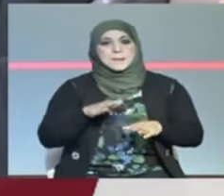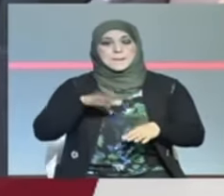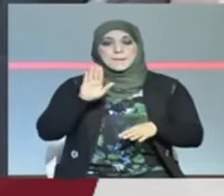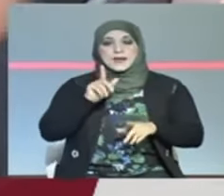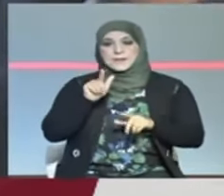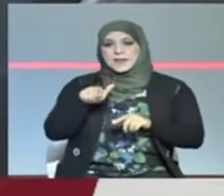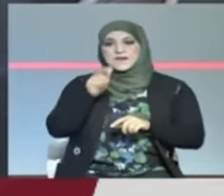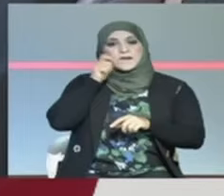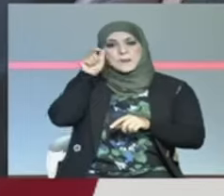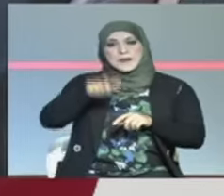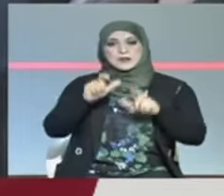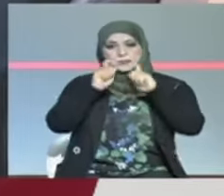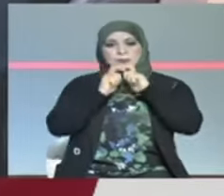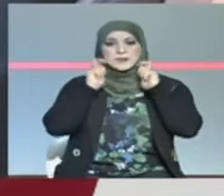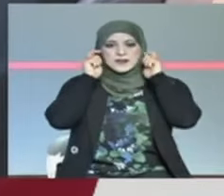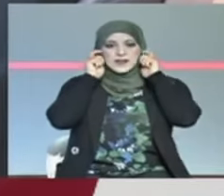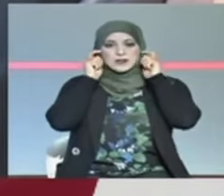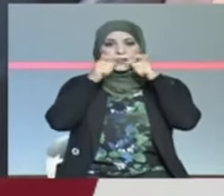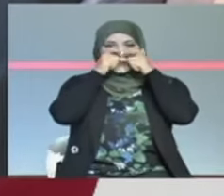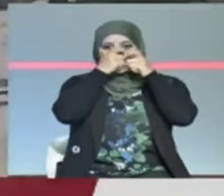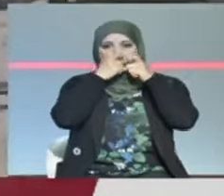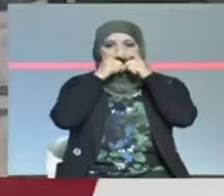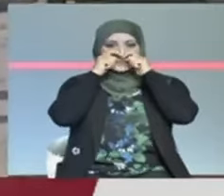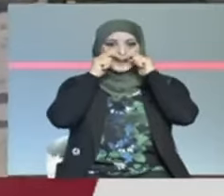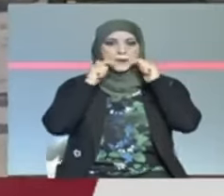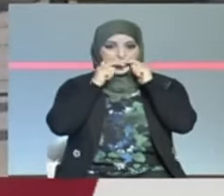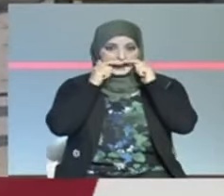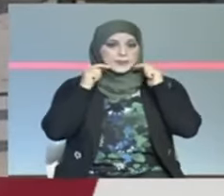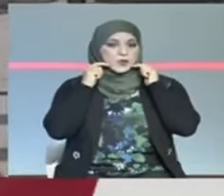كيلبس البافيت تلقاها هابتة على الخشم